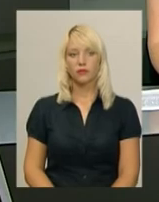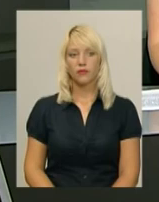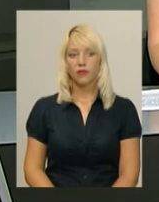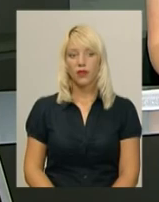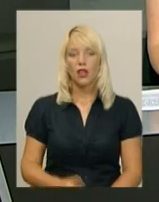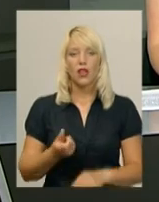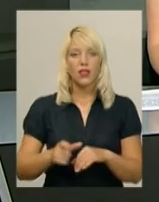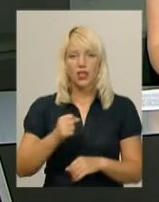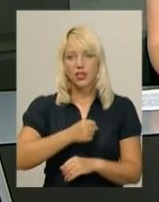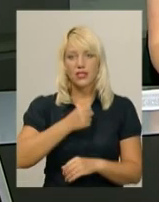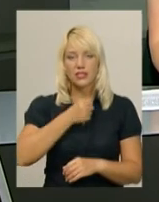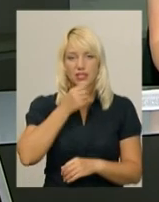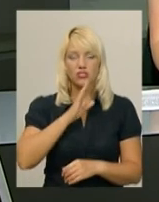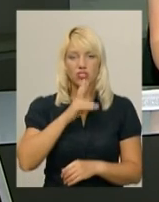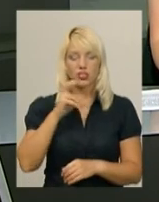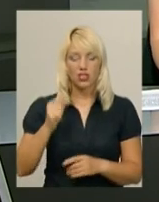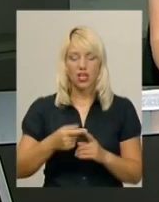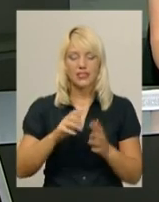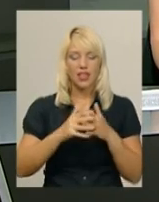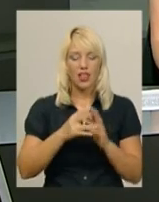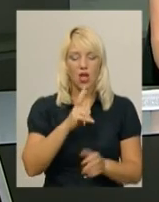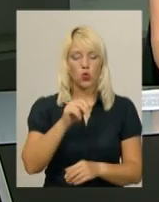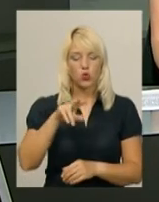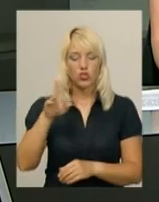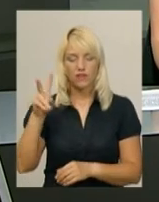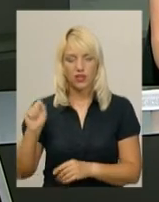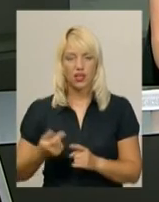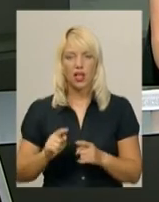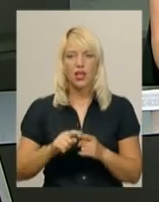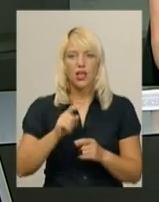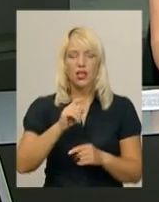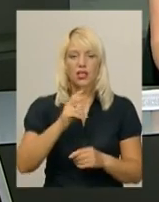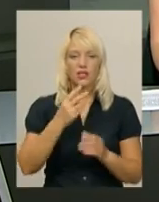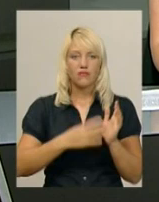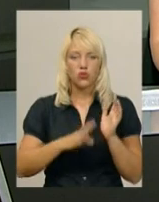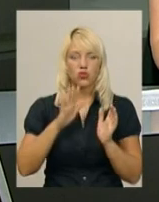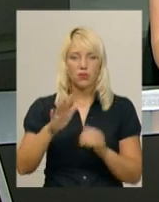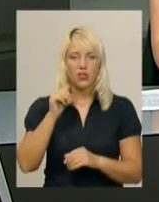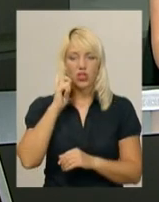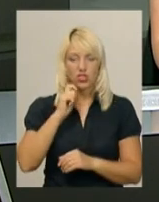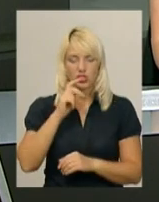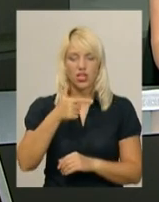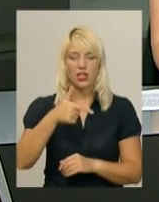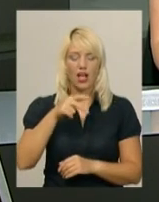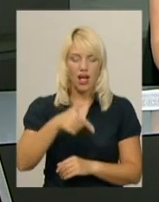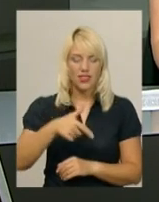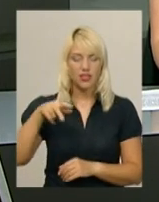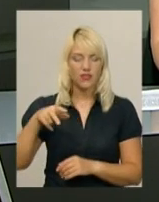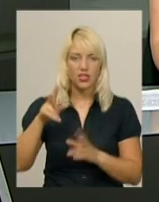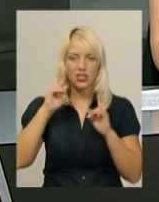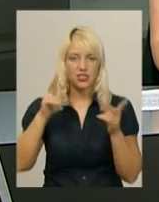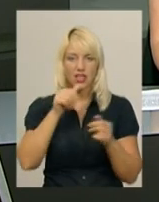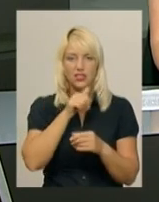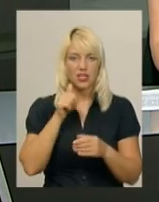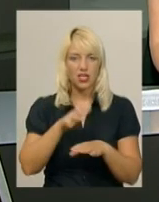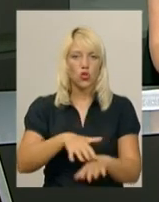Найстарша жителька села Ключівка Красилівського району 95-річна Ганна Литвиненко каже, не знає секретів довголіття. Вона